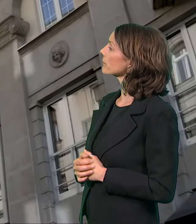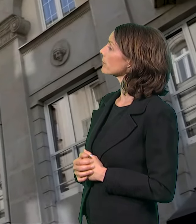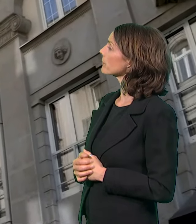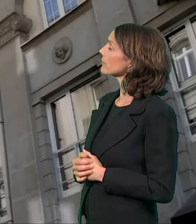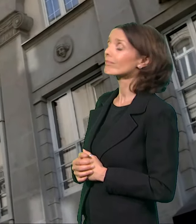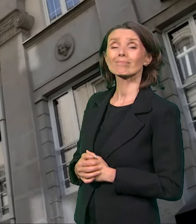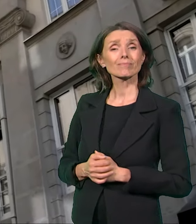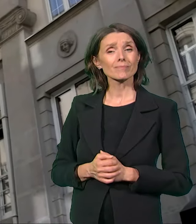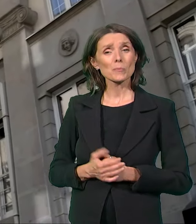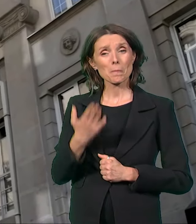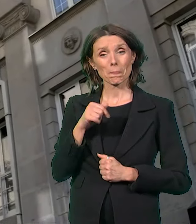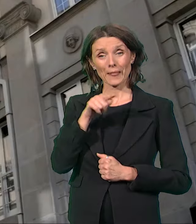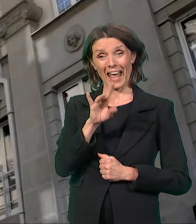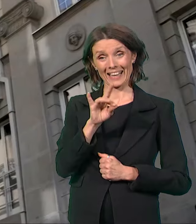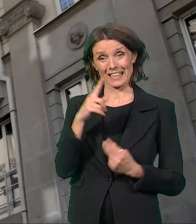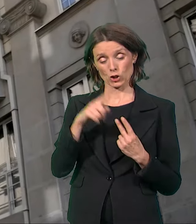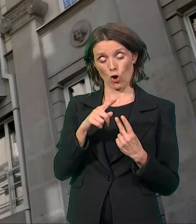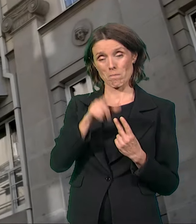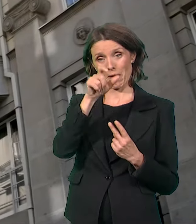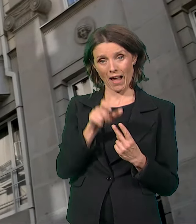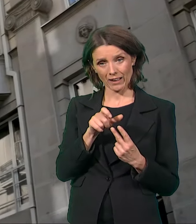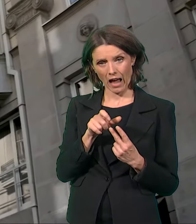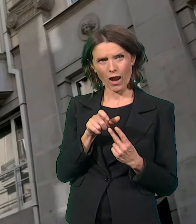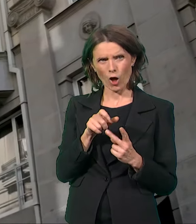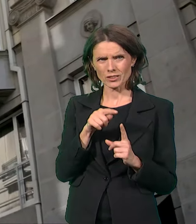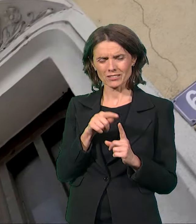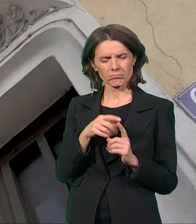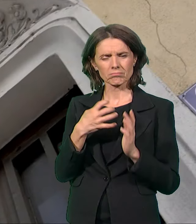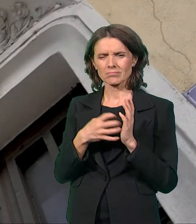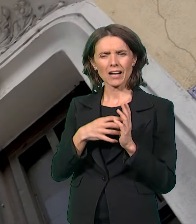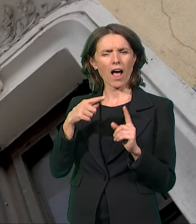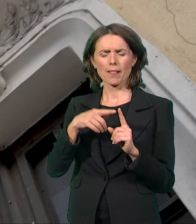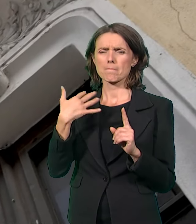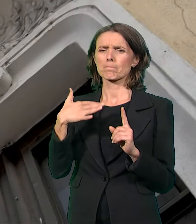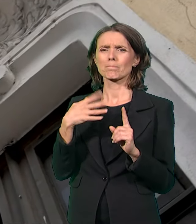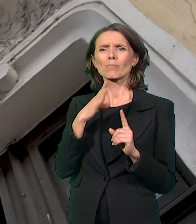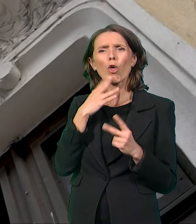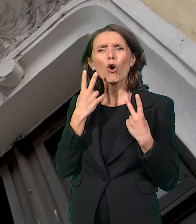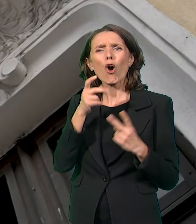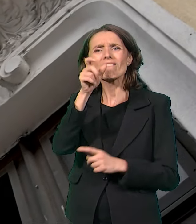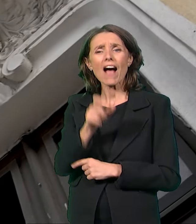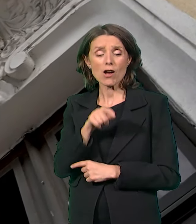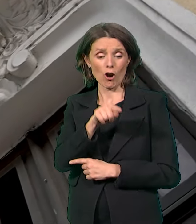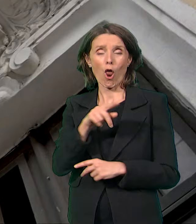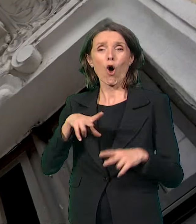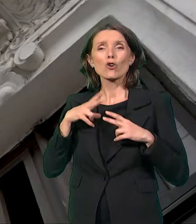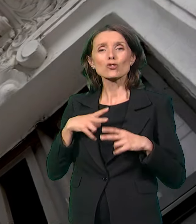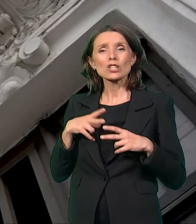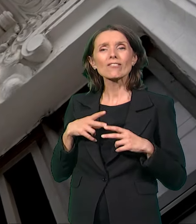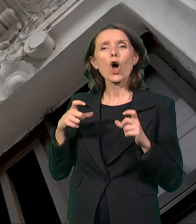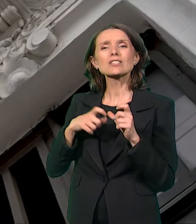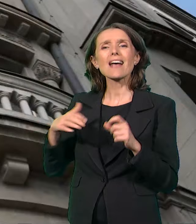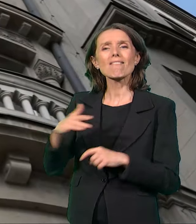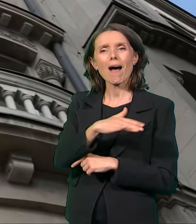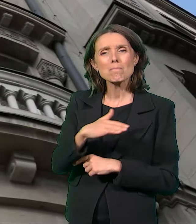Ali Risto Paranos ostaje u povorci oni Hercegovaca i Savamale, koji su gradili i zadužili